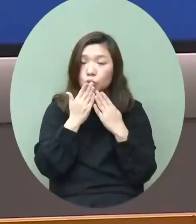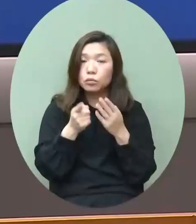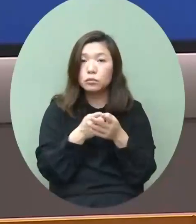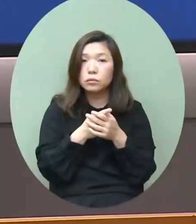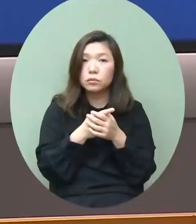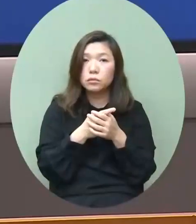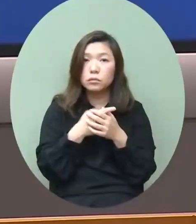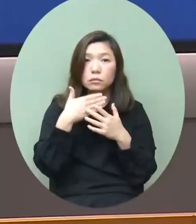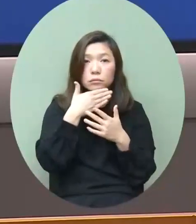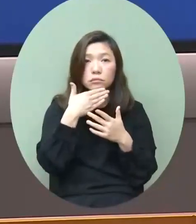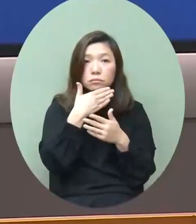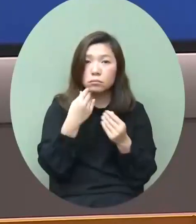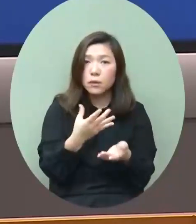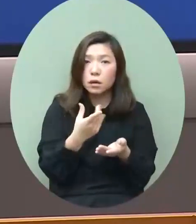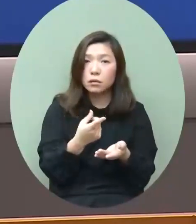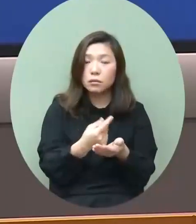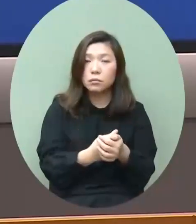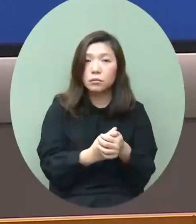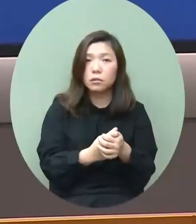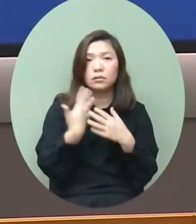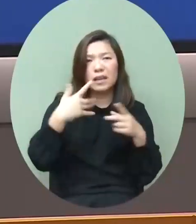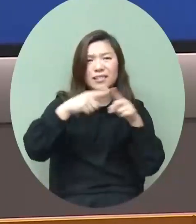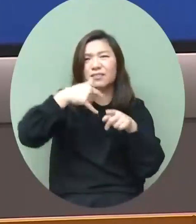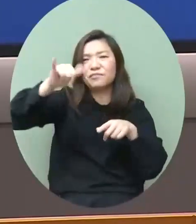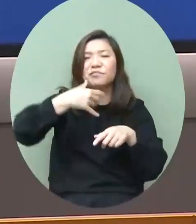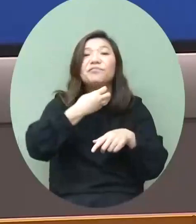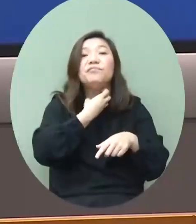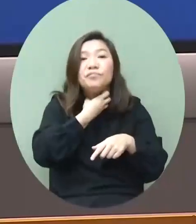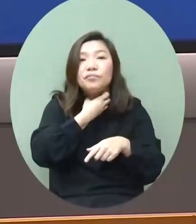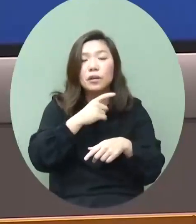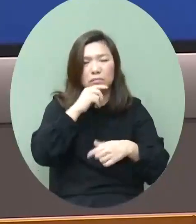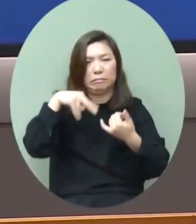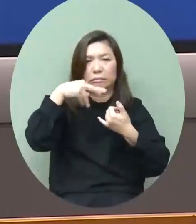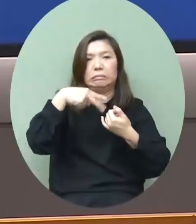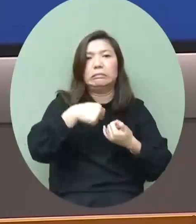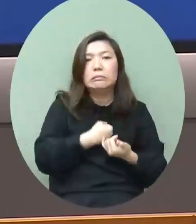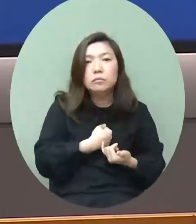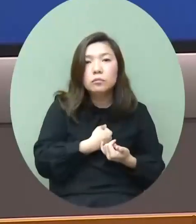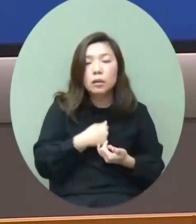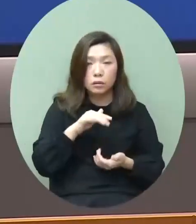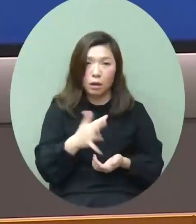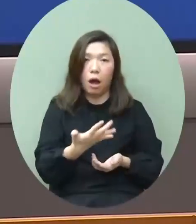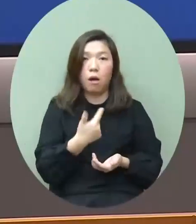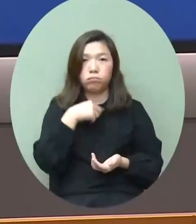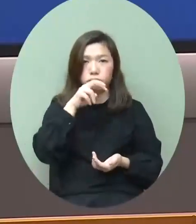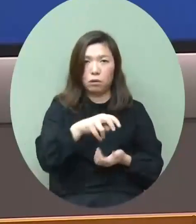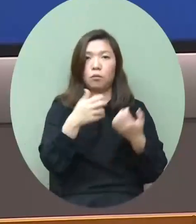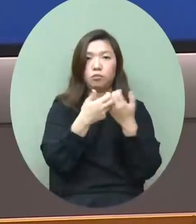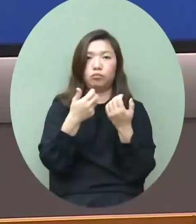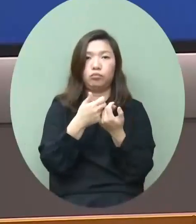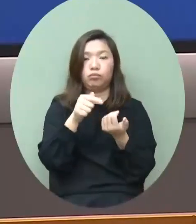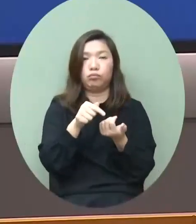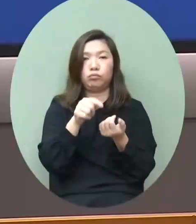管現在人員往內這麼困難又要檢疫但是據我掌握的資料